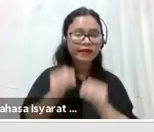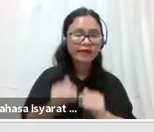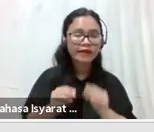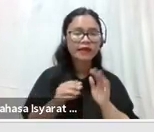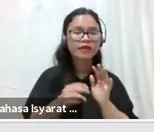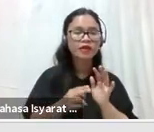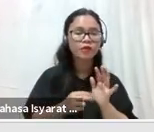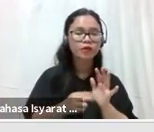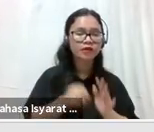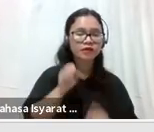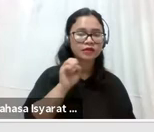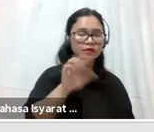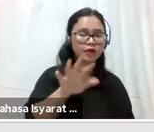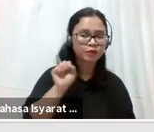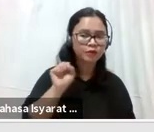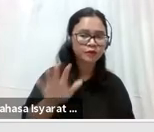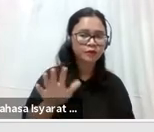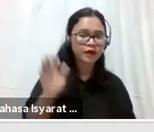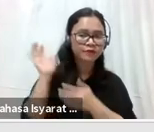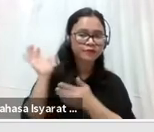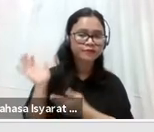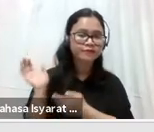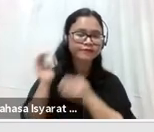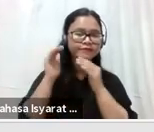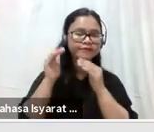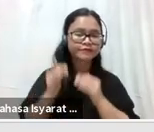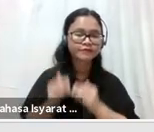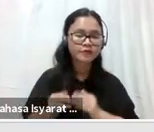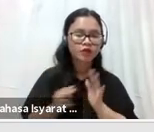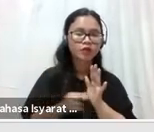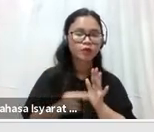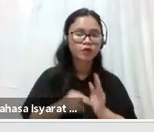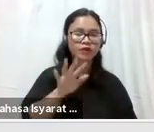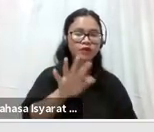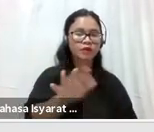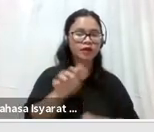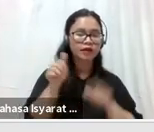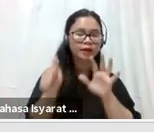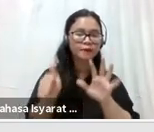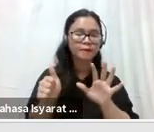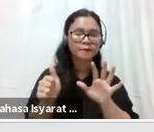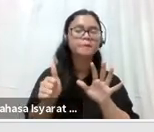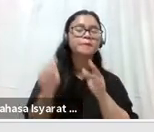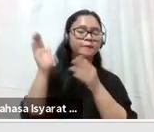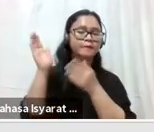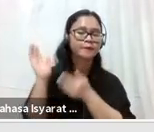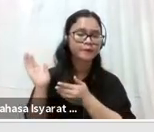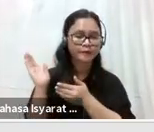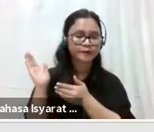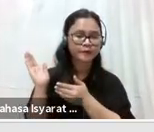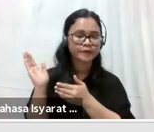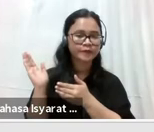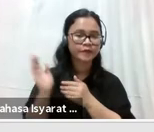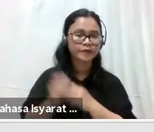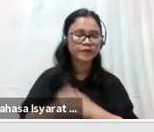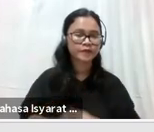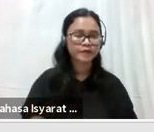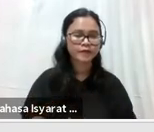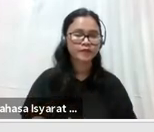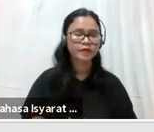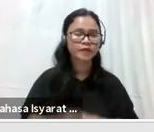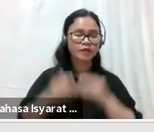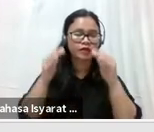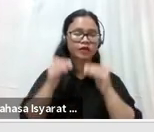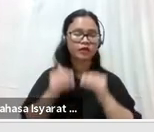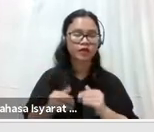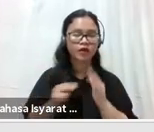55, Kasihan dalam kurung Individu. 56, Kartaning Tias dalam kurung